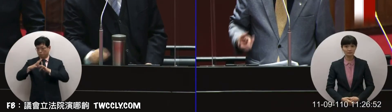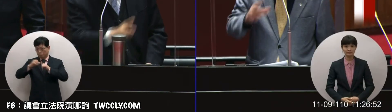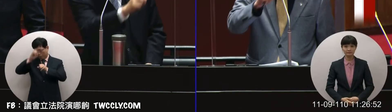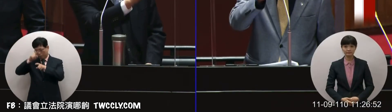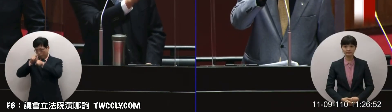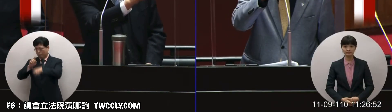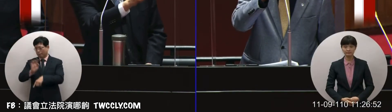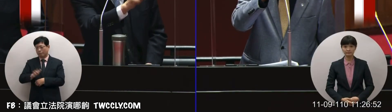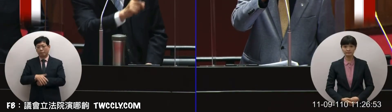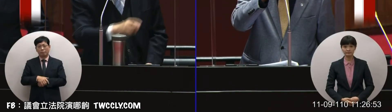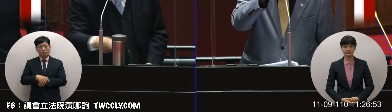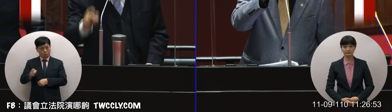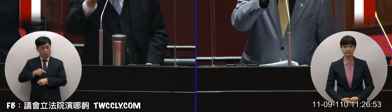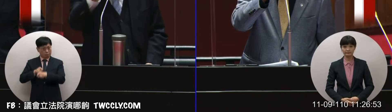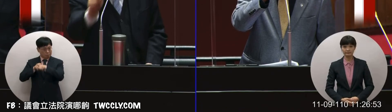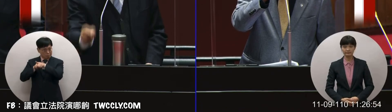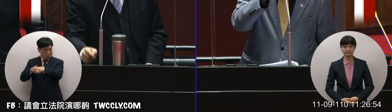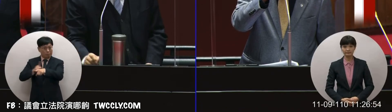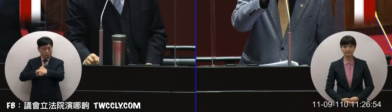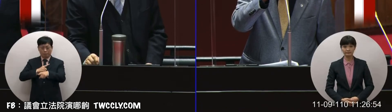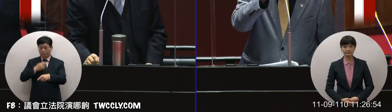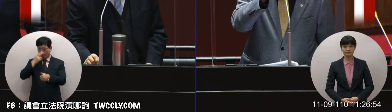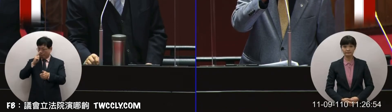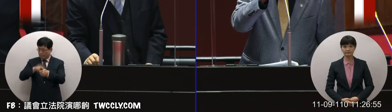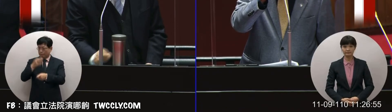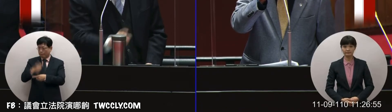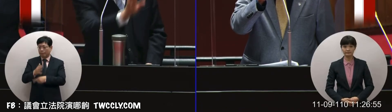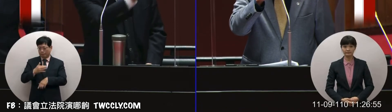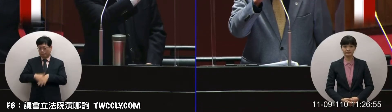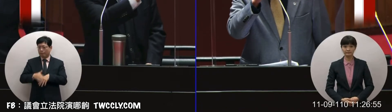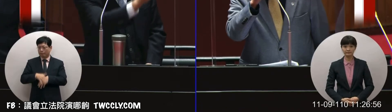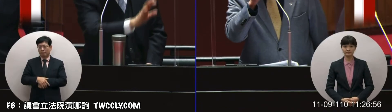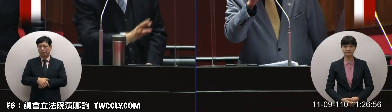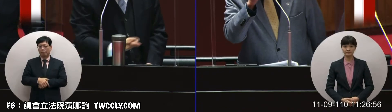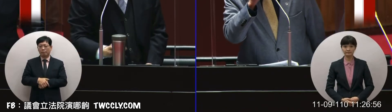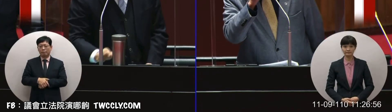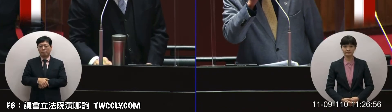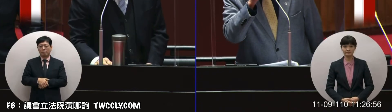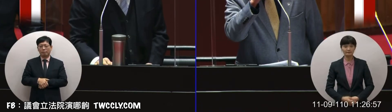走你這個對國民黨走 你會好國民黨害羞 我跟你講